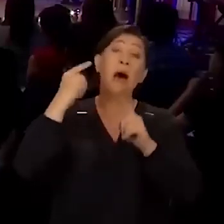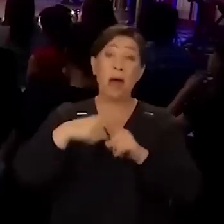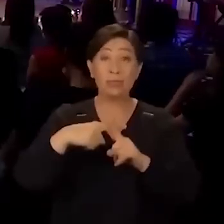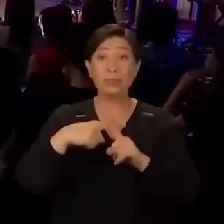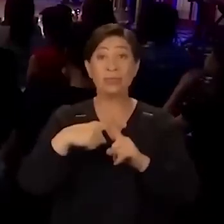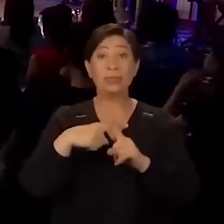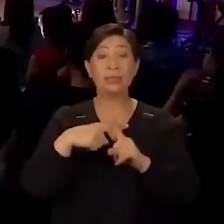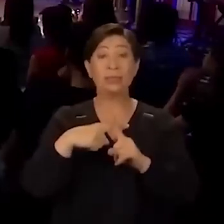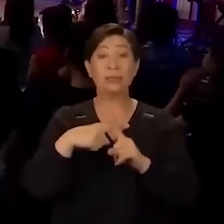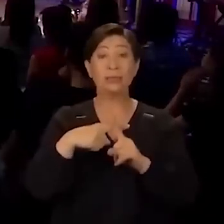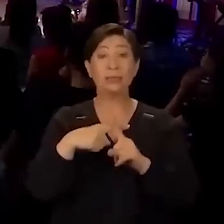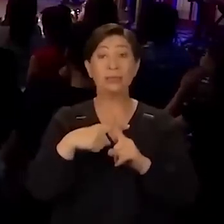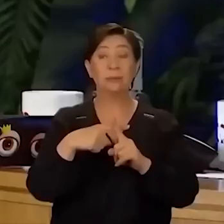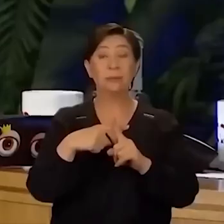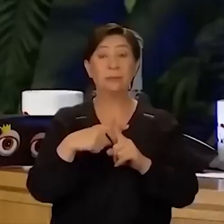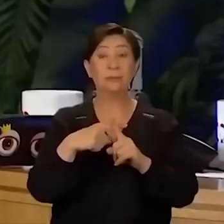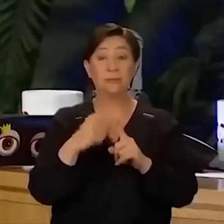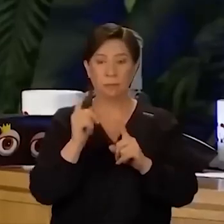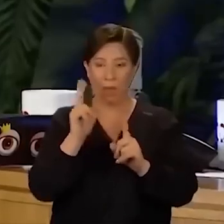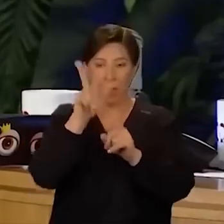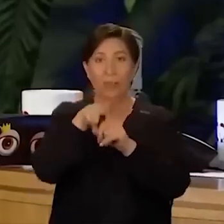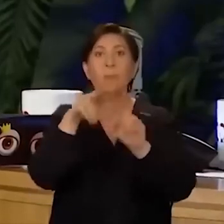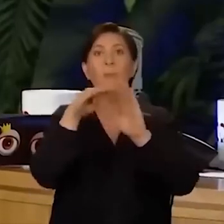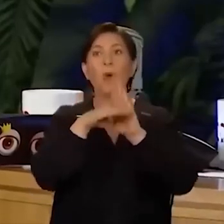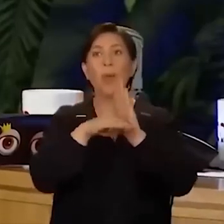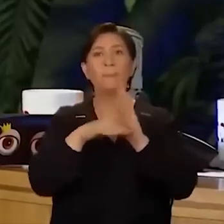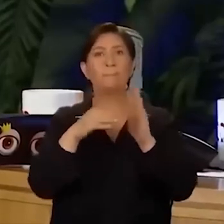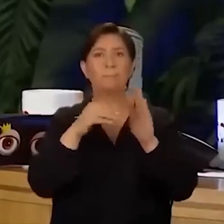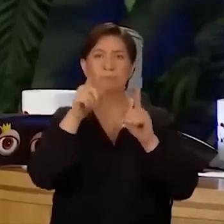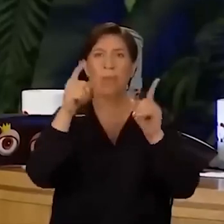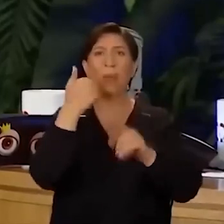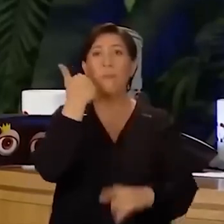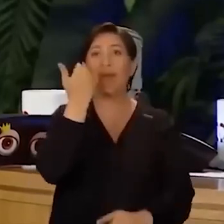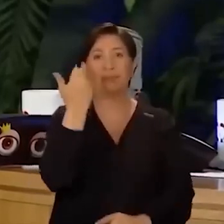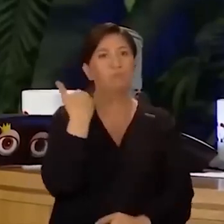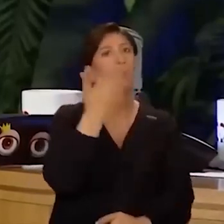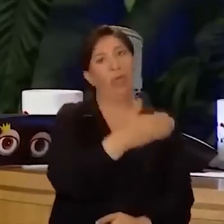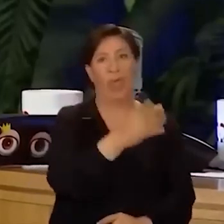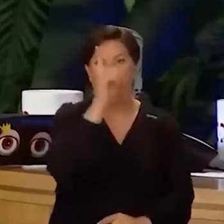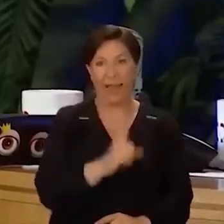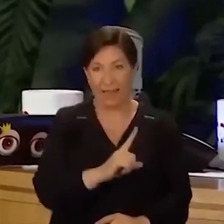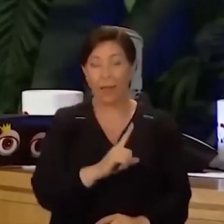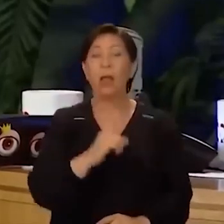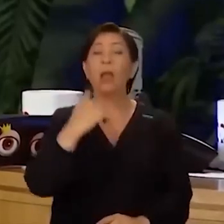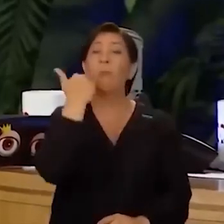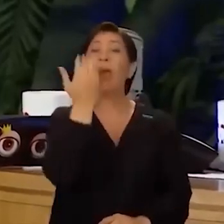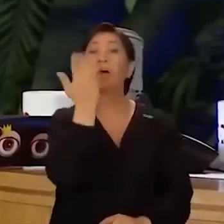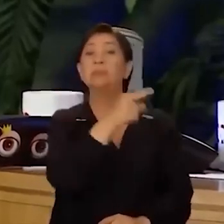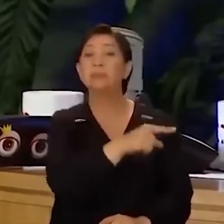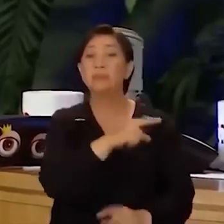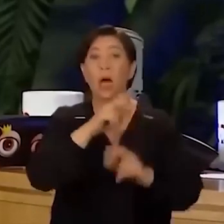katıldığım programda işte Beyazıt'a katılmıştım ilk. Beyazıt